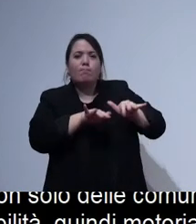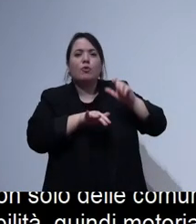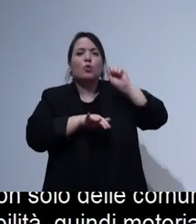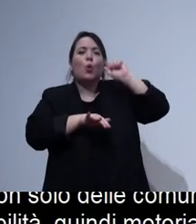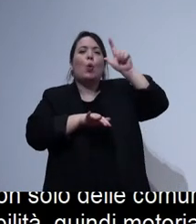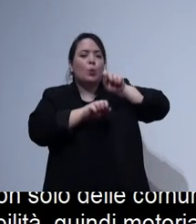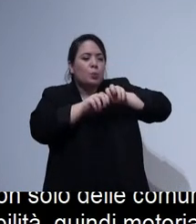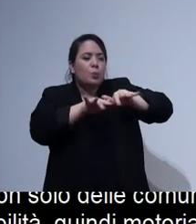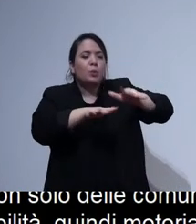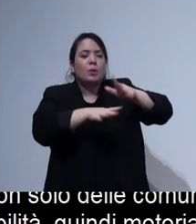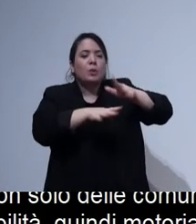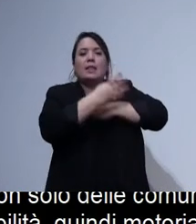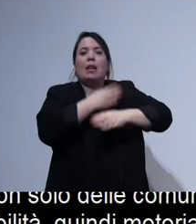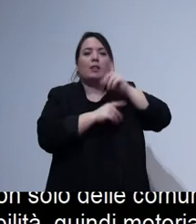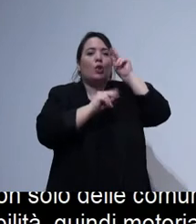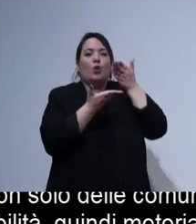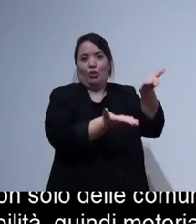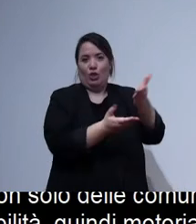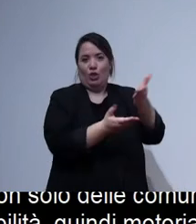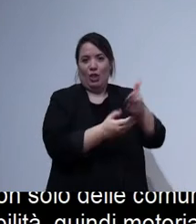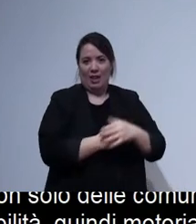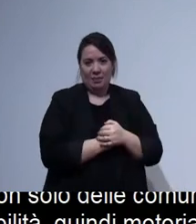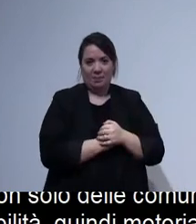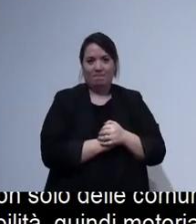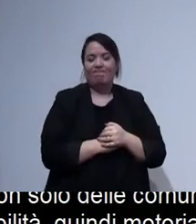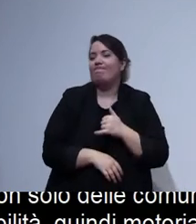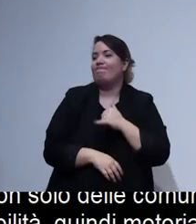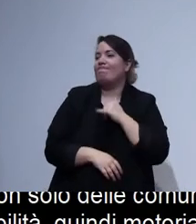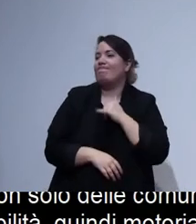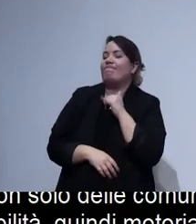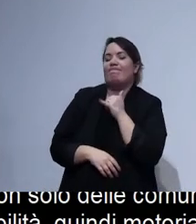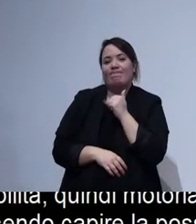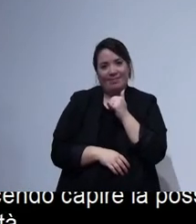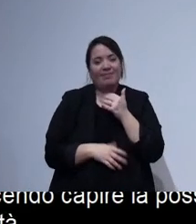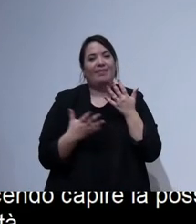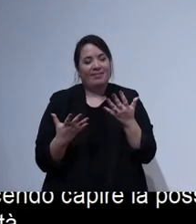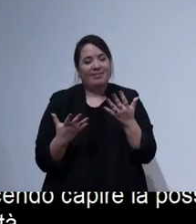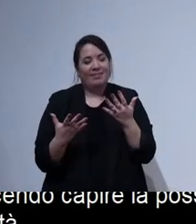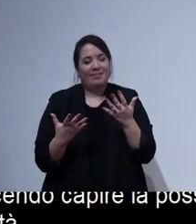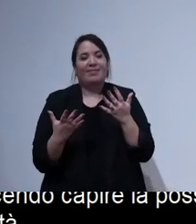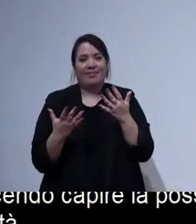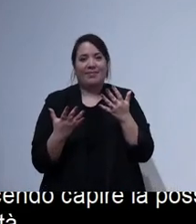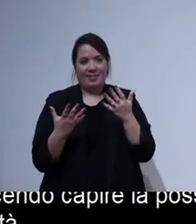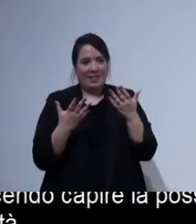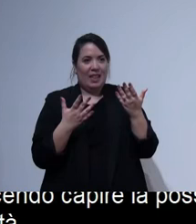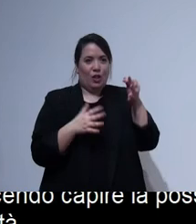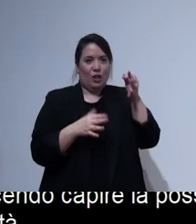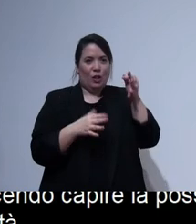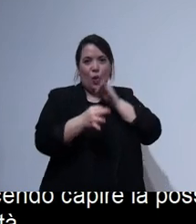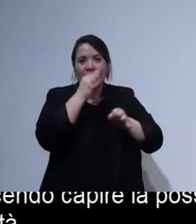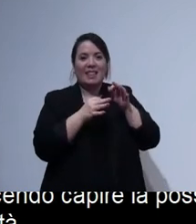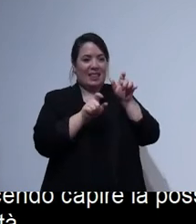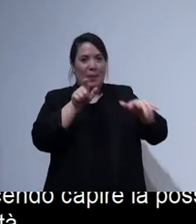della disabilità abbiamo impostato con consigli da parte delle persone da